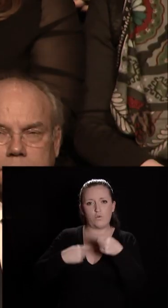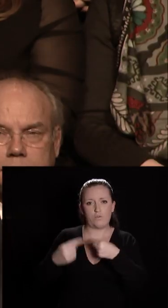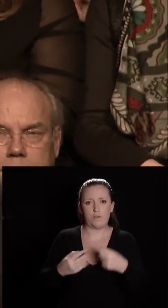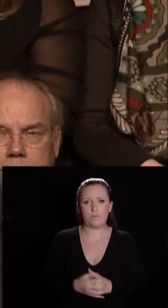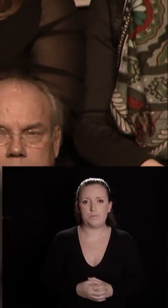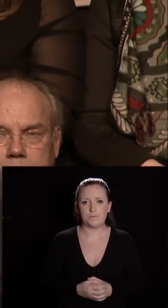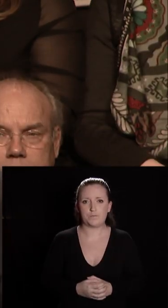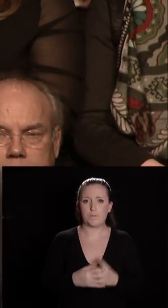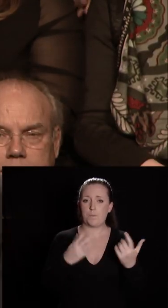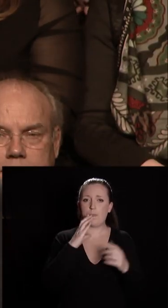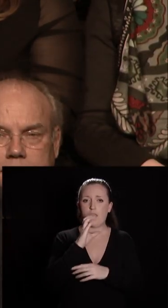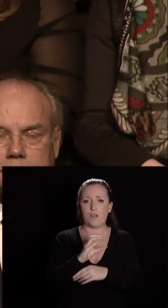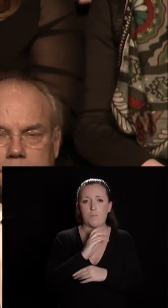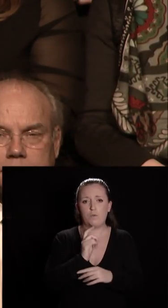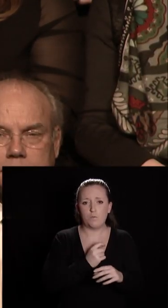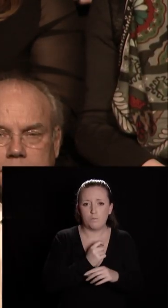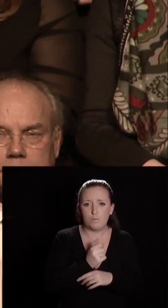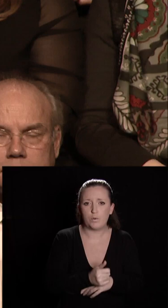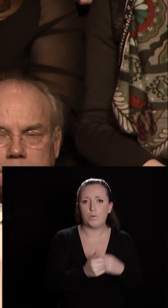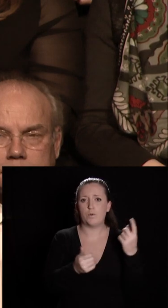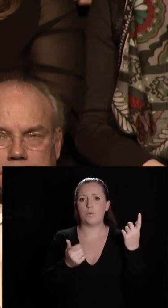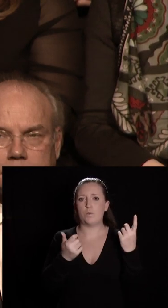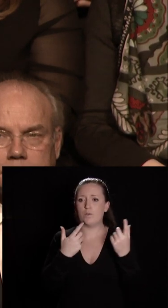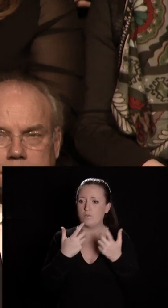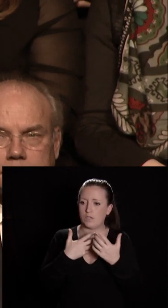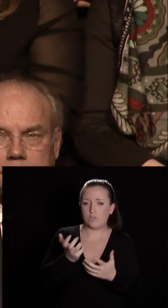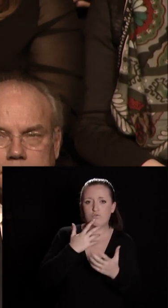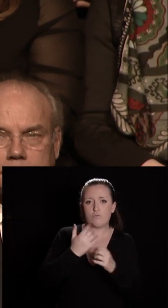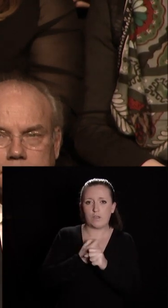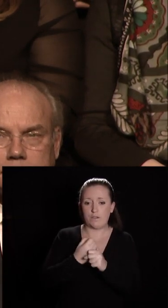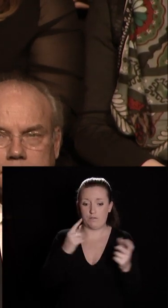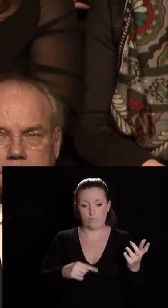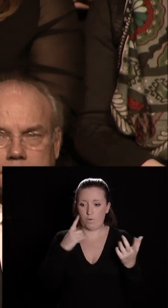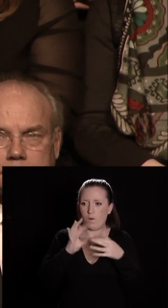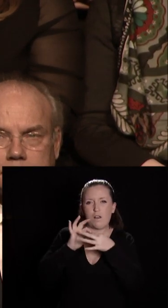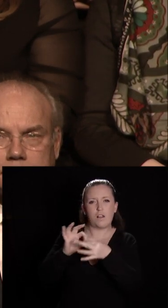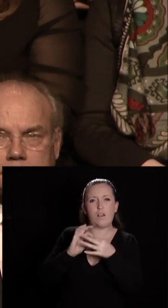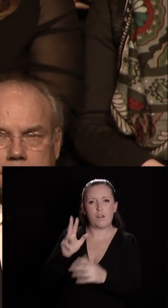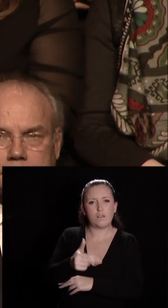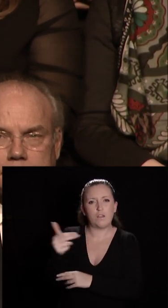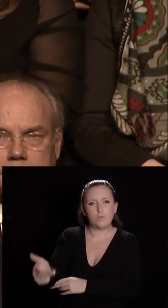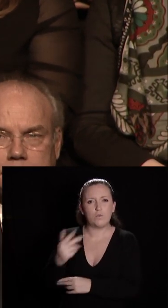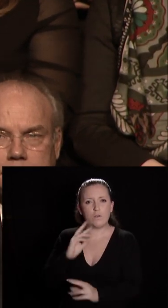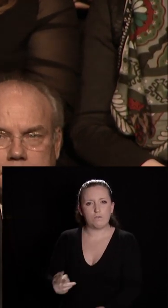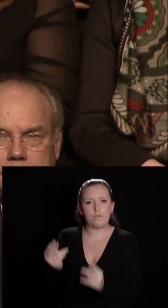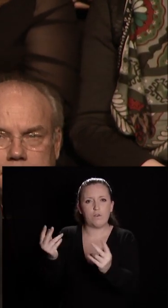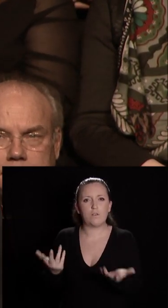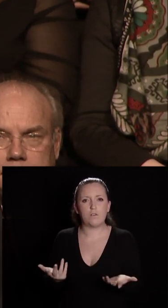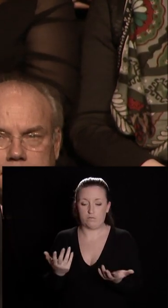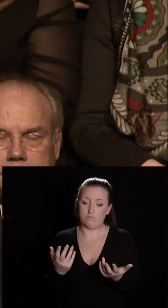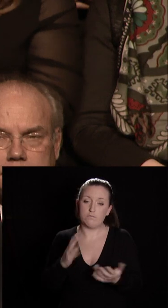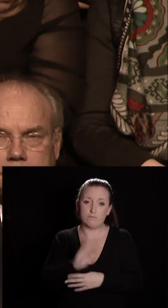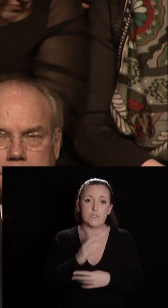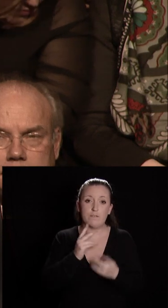Sobre en carbone, riche en emplois, nous devons revoir notre rapport à la nature et aux vivants, en particulier dans les villes